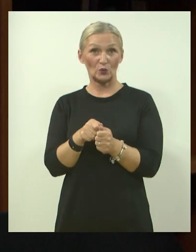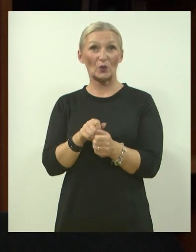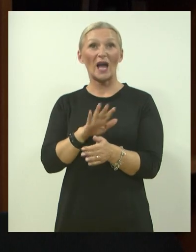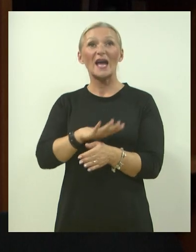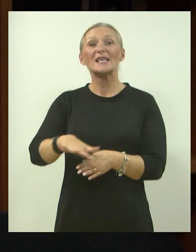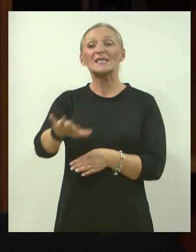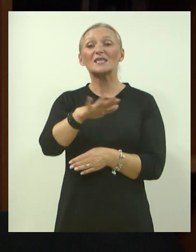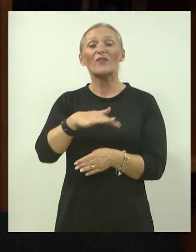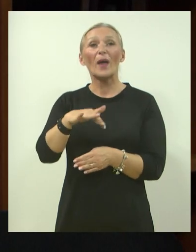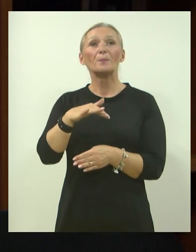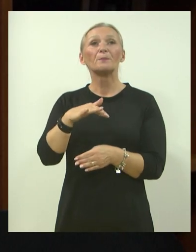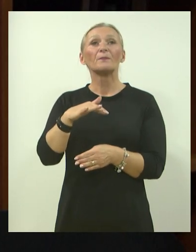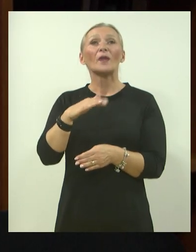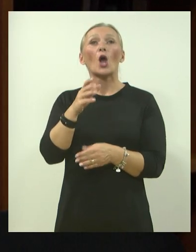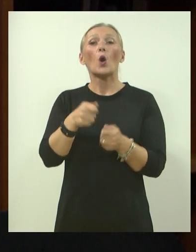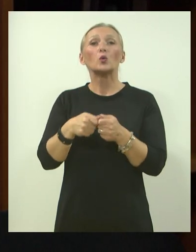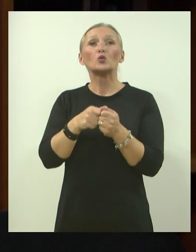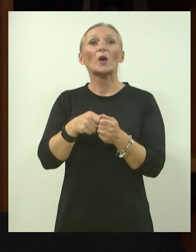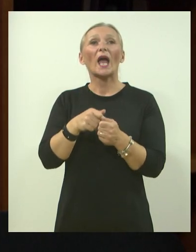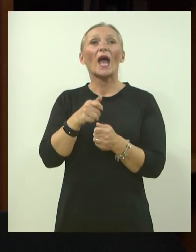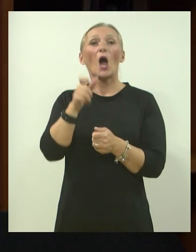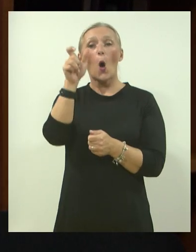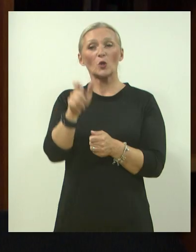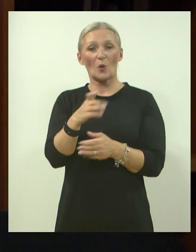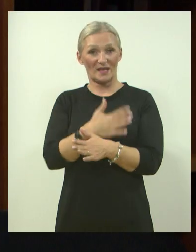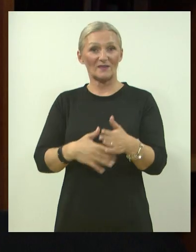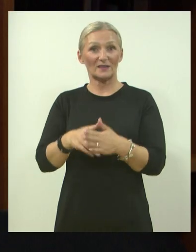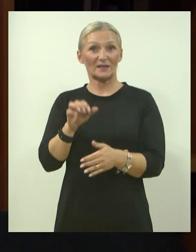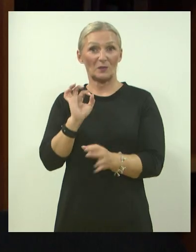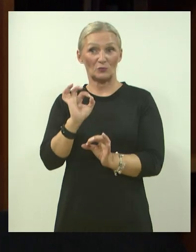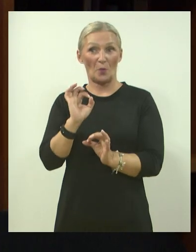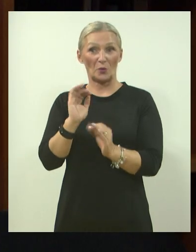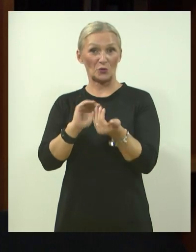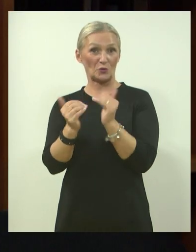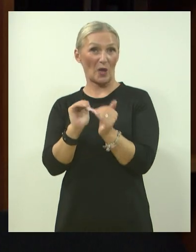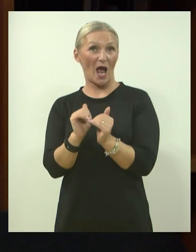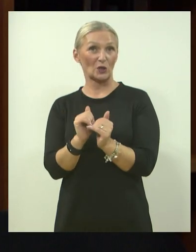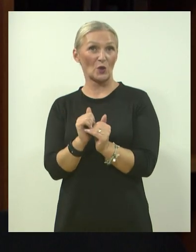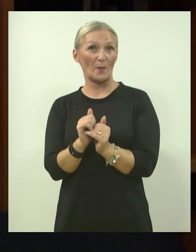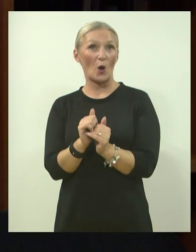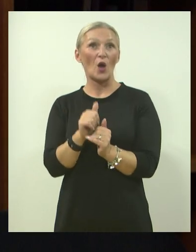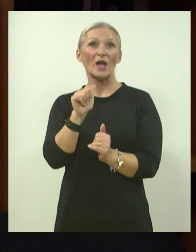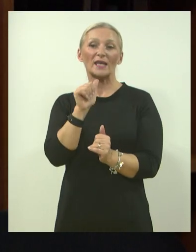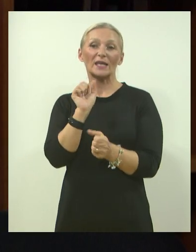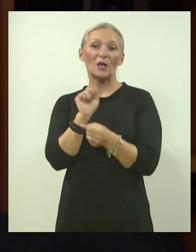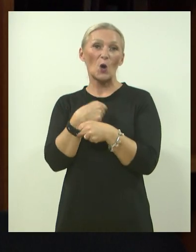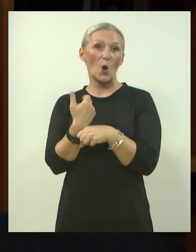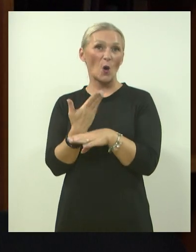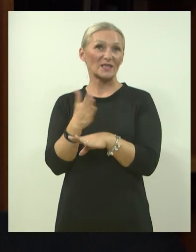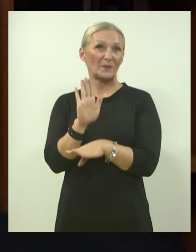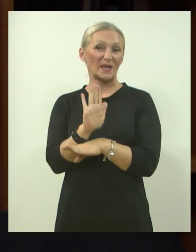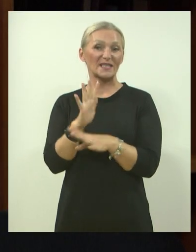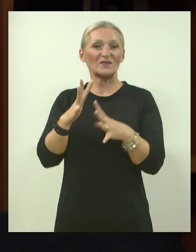koprivničke udruge osoba s invaliditetom s kojima jako dobro surađujemo, ali i važeni naši gosti, predstavnici